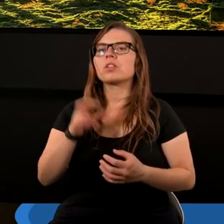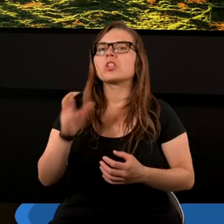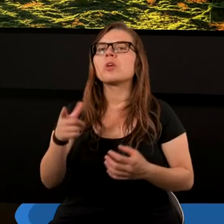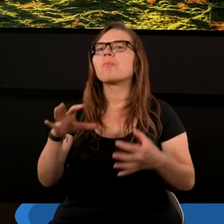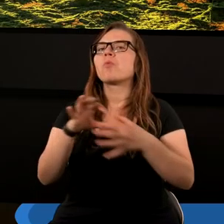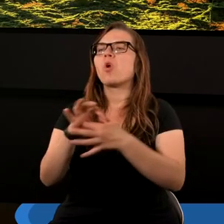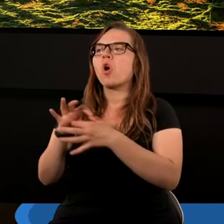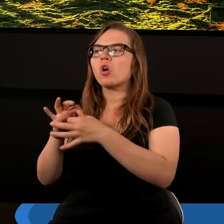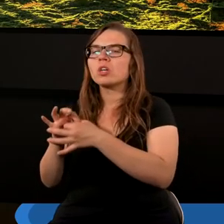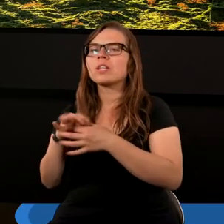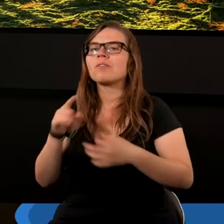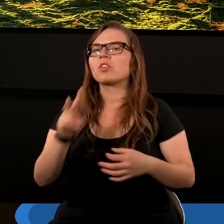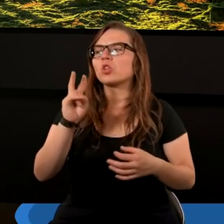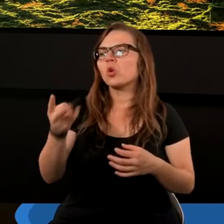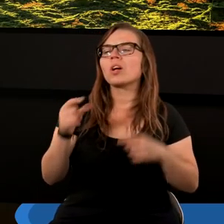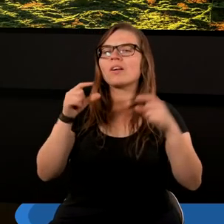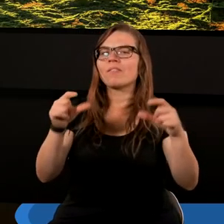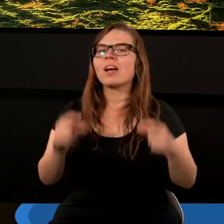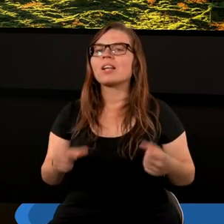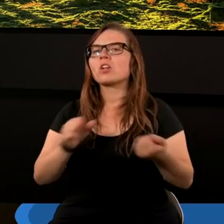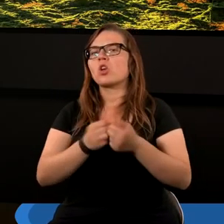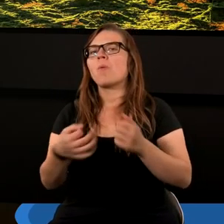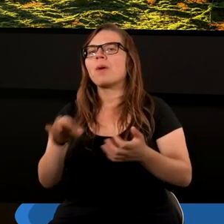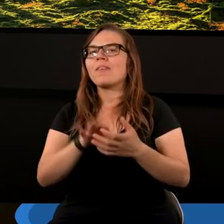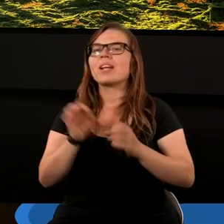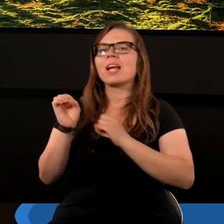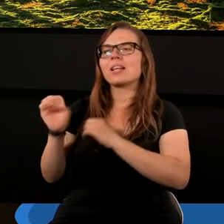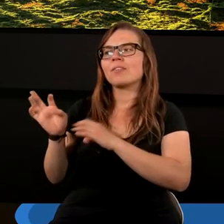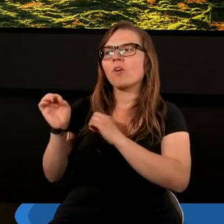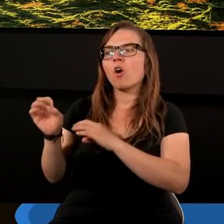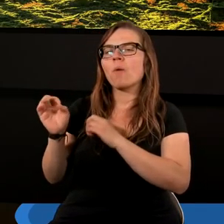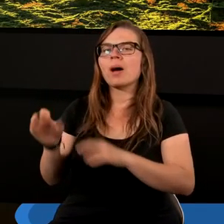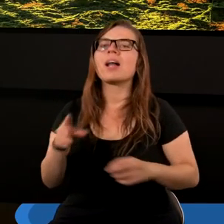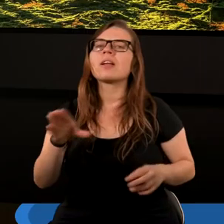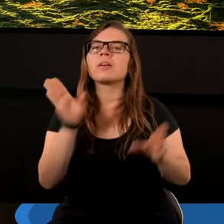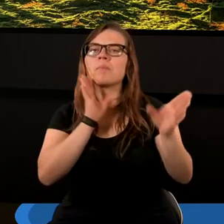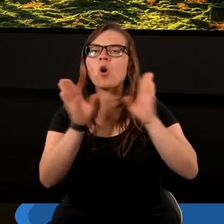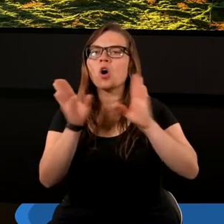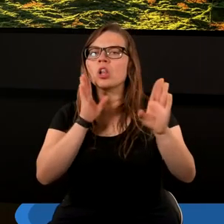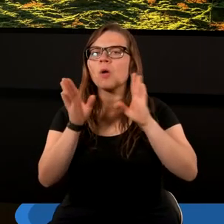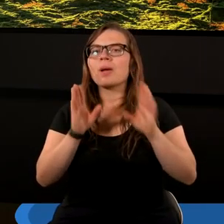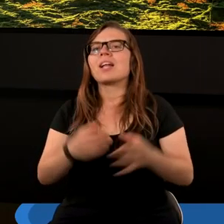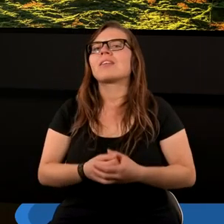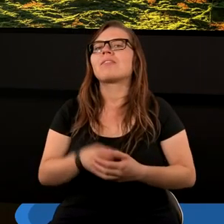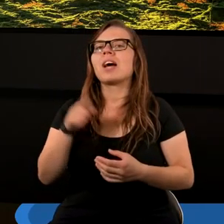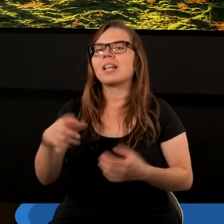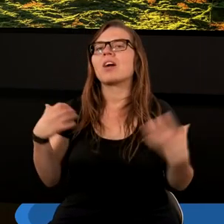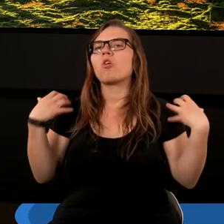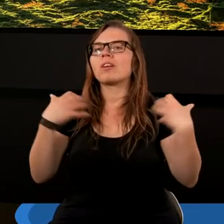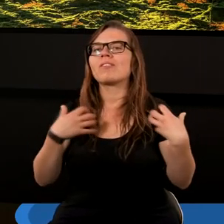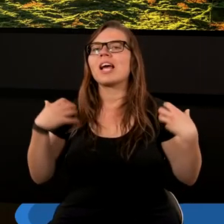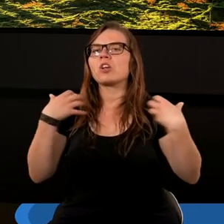łączymy? W drugim wersecie są pewne informacje podobieństwa tego